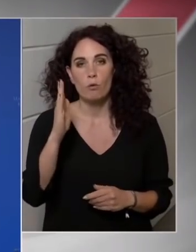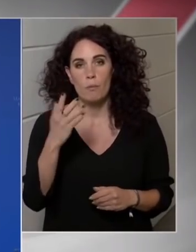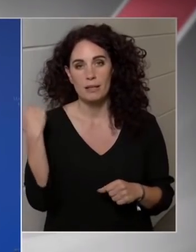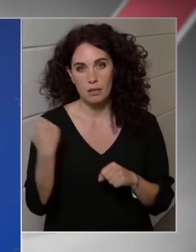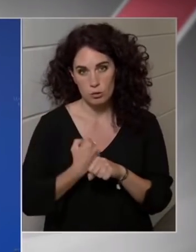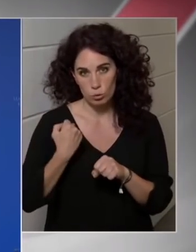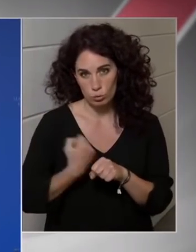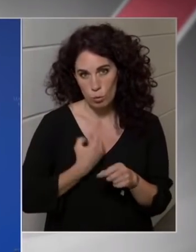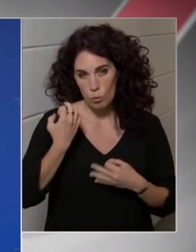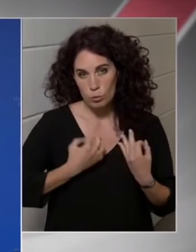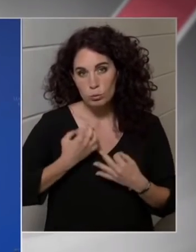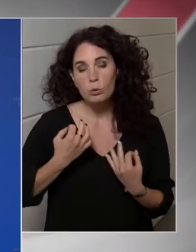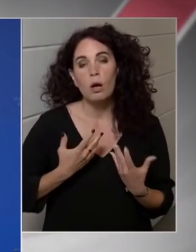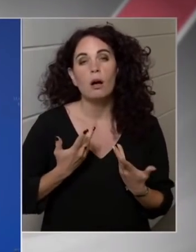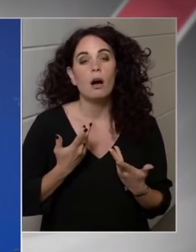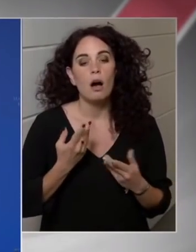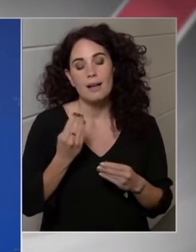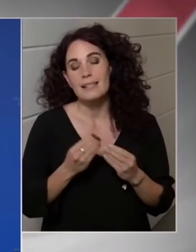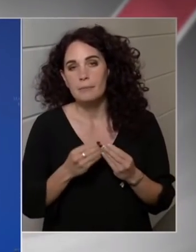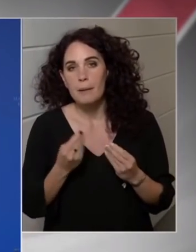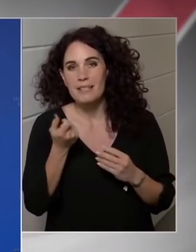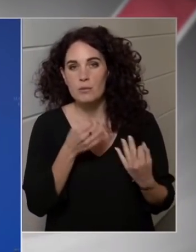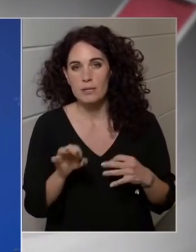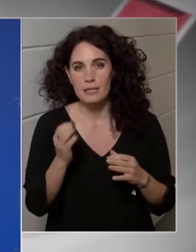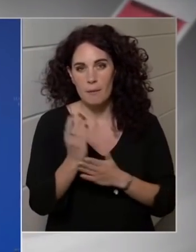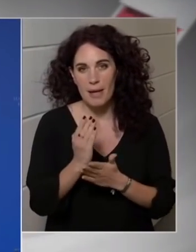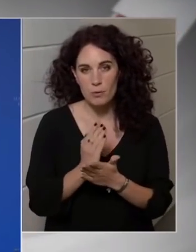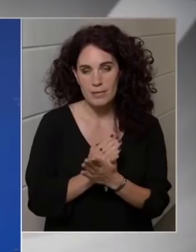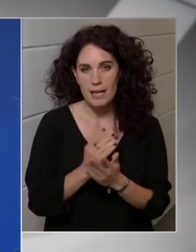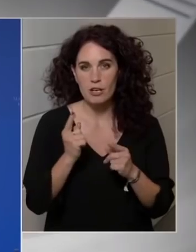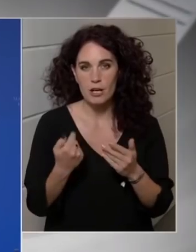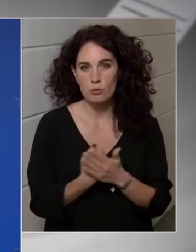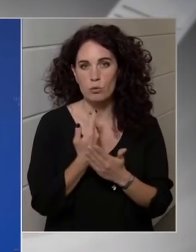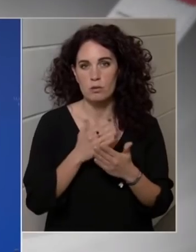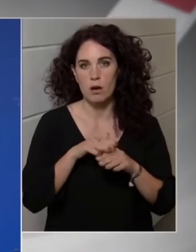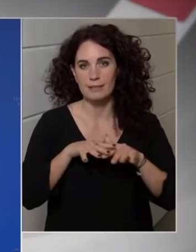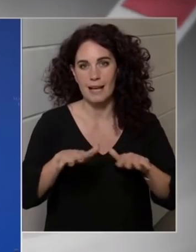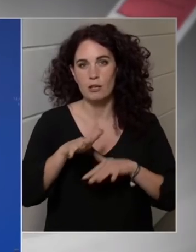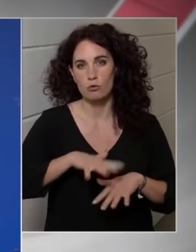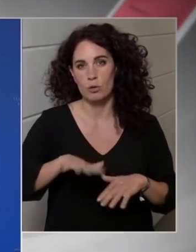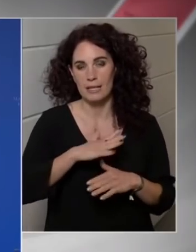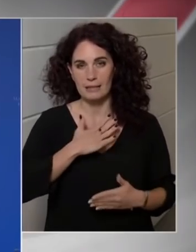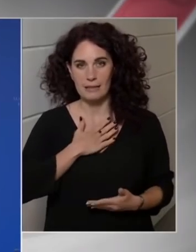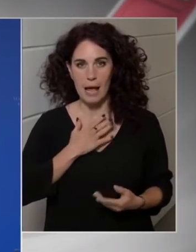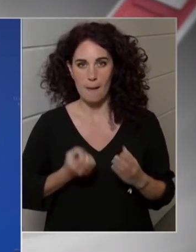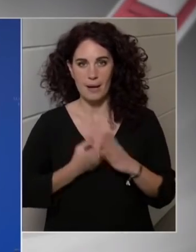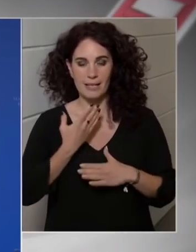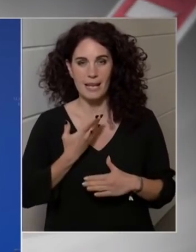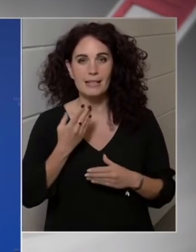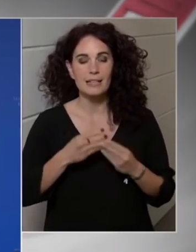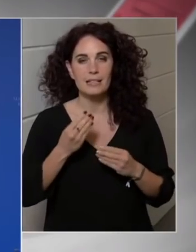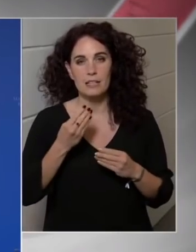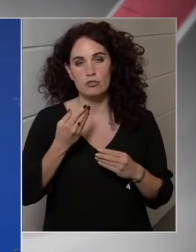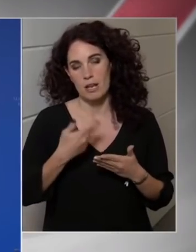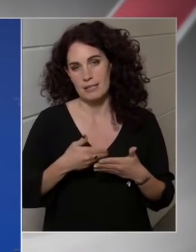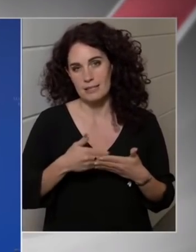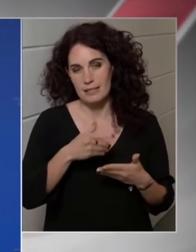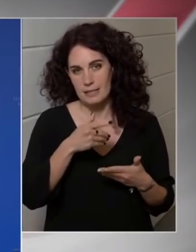már csak azért is, mert a pénzvítszabályozás az egy új hatáskörként nálam megjelenik, és én ezzel fogok